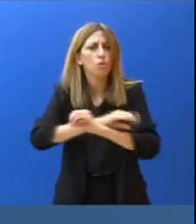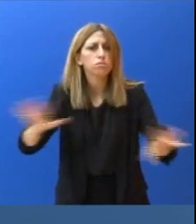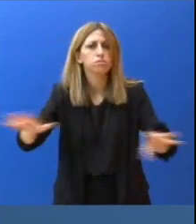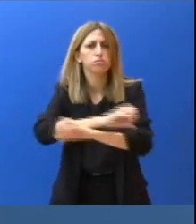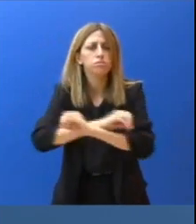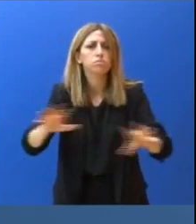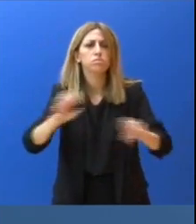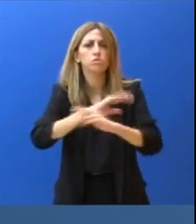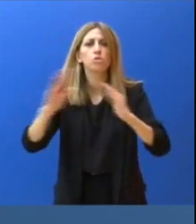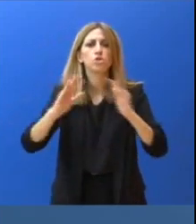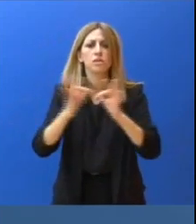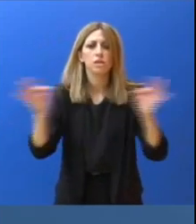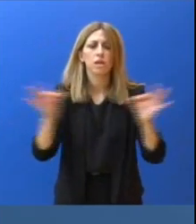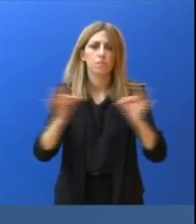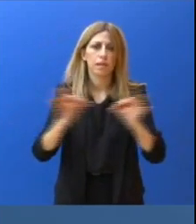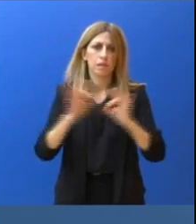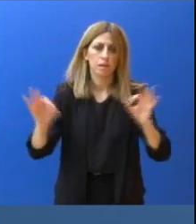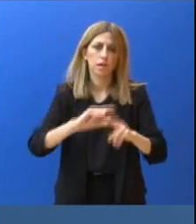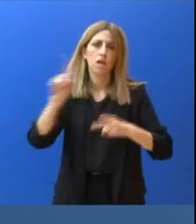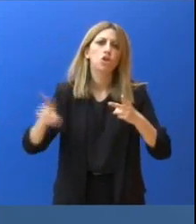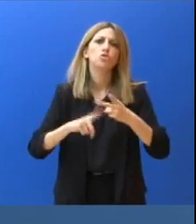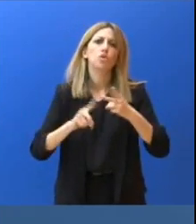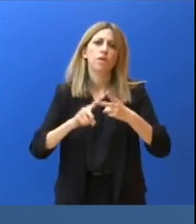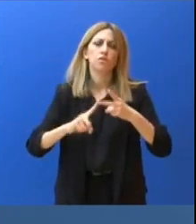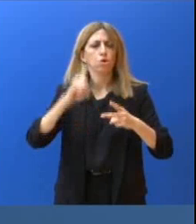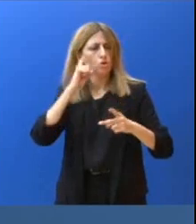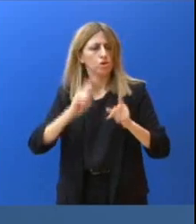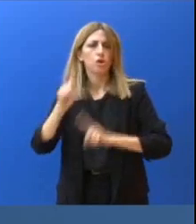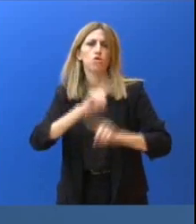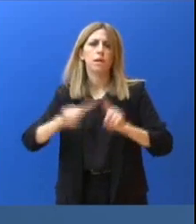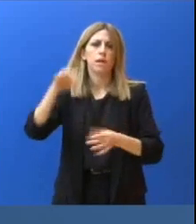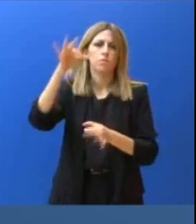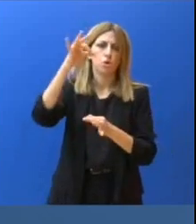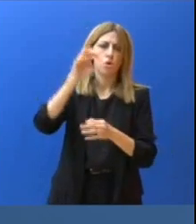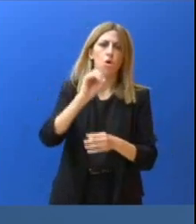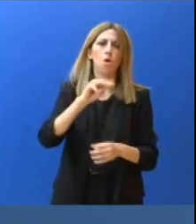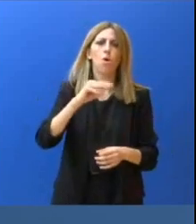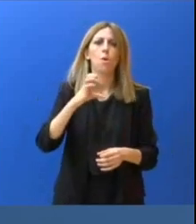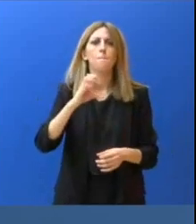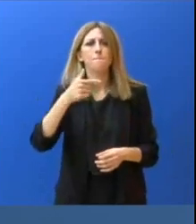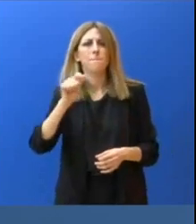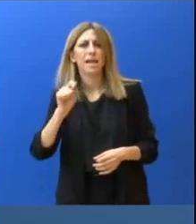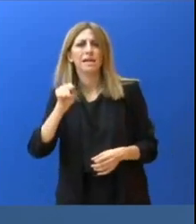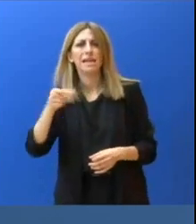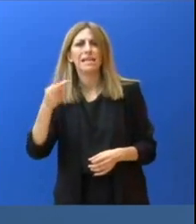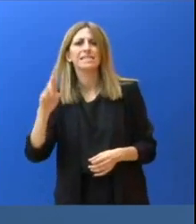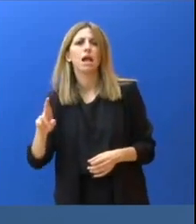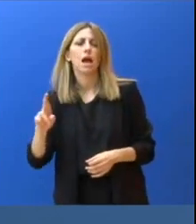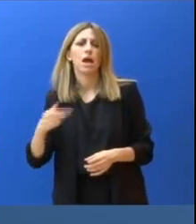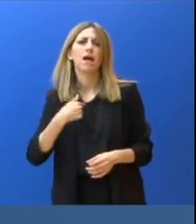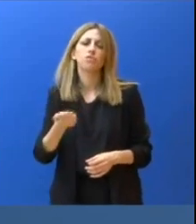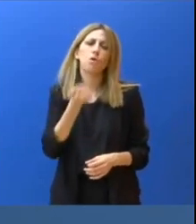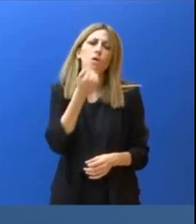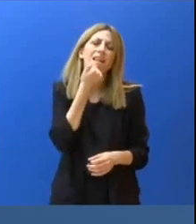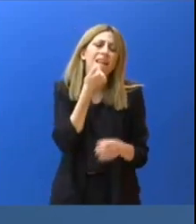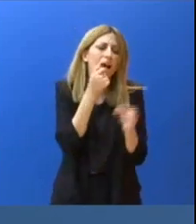στο menda.gr. Είναι προφανές, για όποιον έχει καλή διάθεση, ότι πρόκειται για ένα ορθογραφικό λάθος. Πρόκειται για ένα πολύ γνωστό ροδιοφωνικό σταθμό και ένα